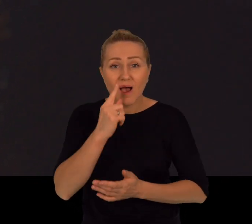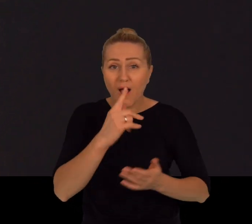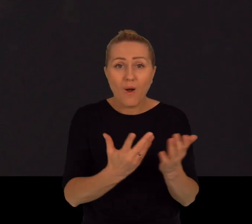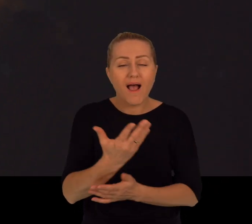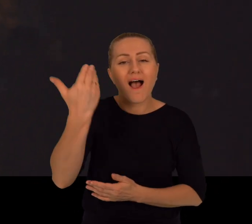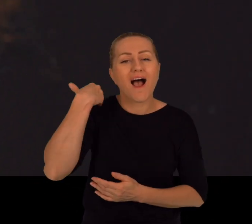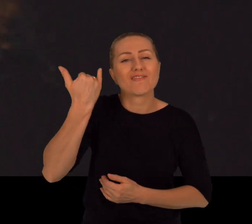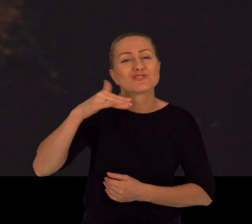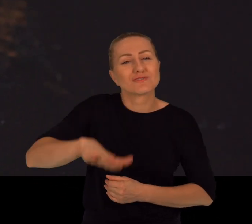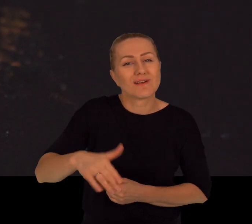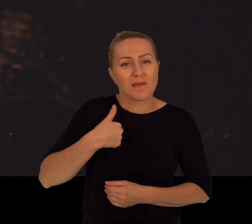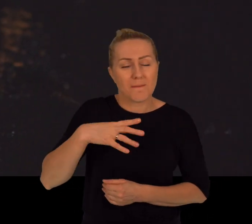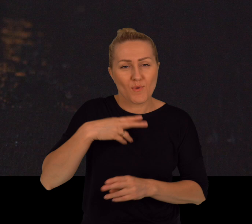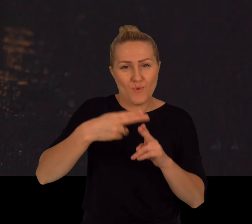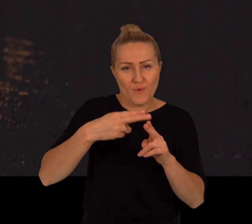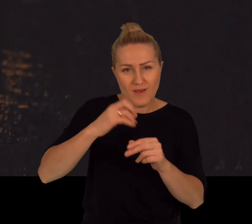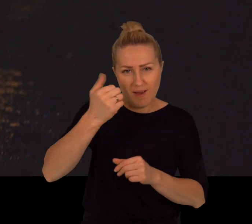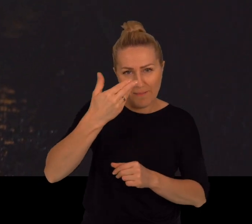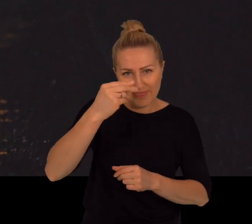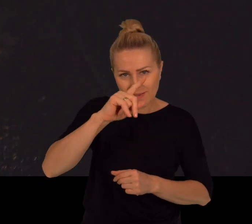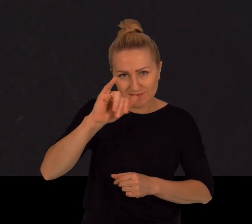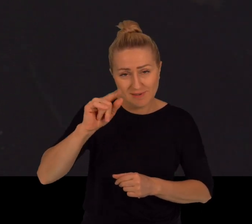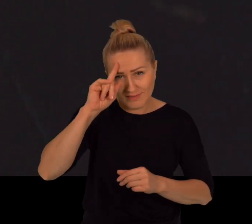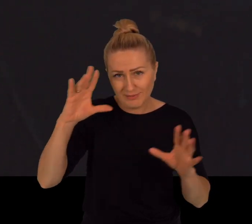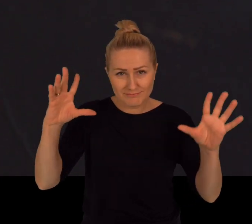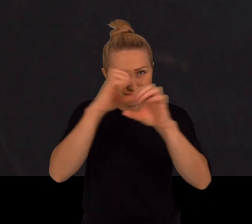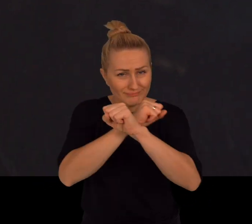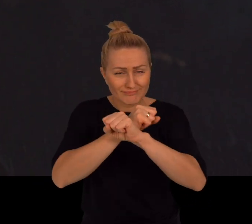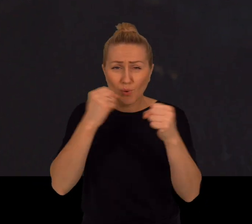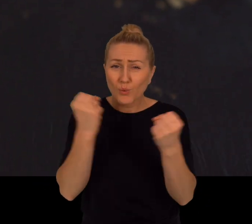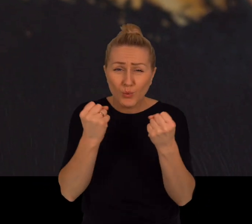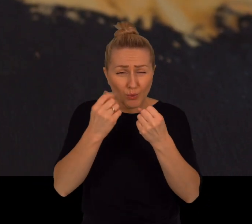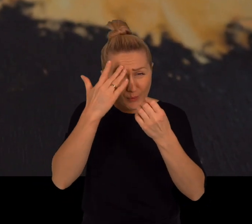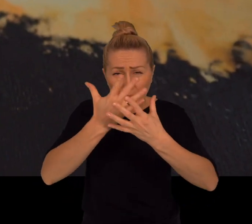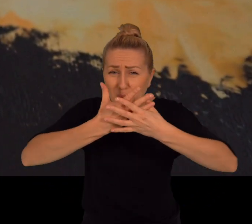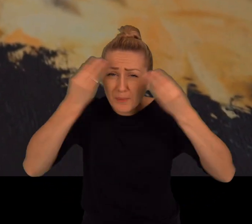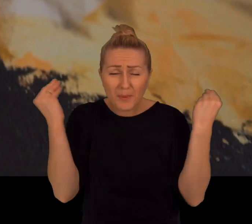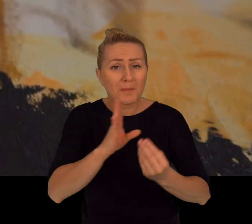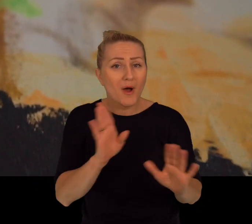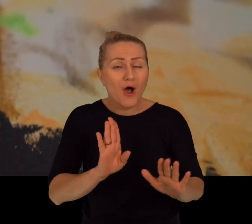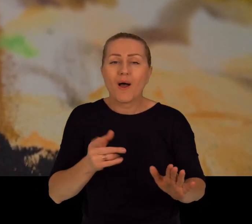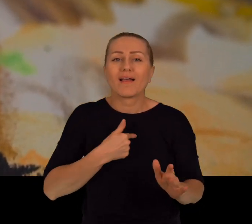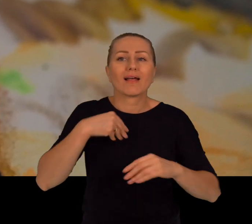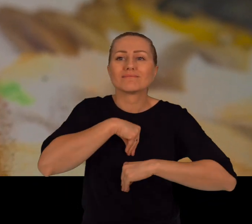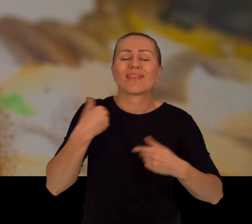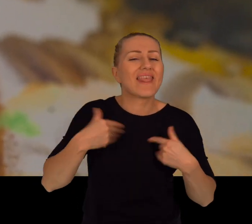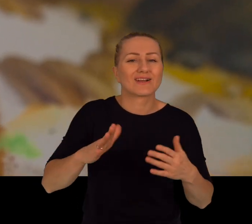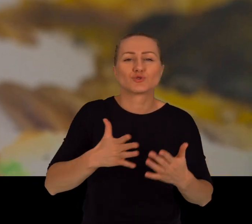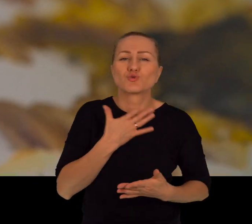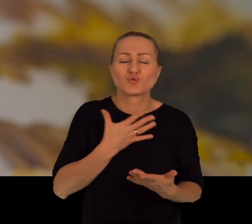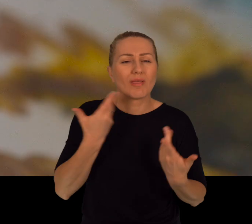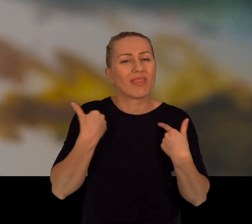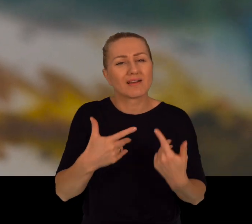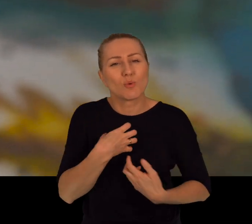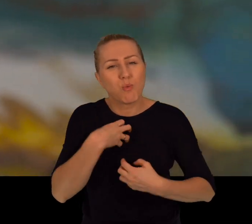się, że miałam amnęzję dziecięcą i że byłam na tak ogromnym wyparciu, żeby nie czuć, żeby nie bolało,